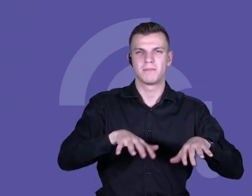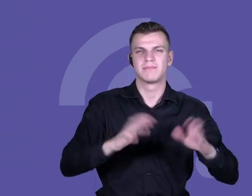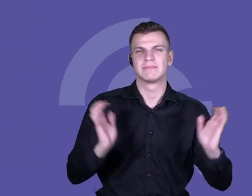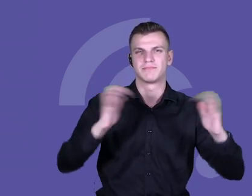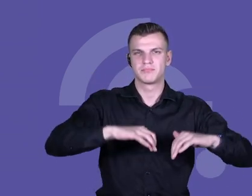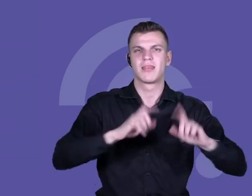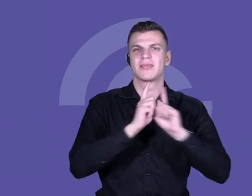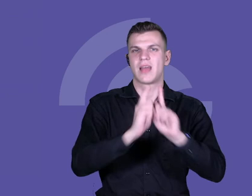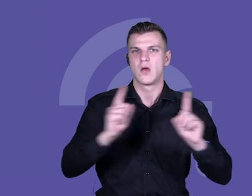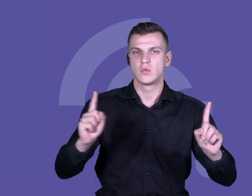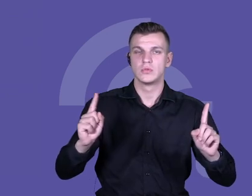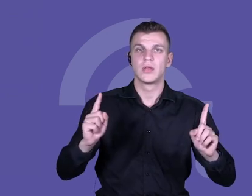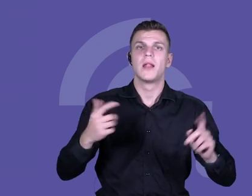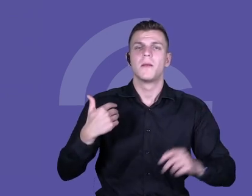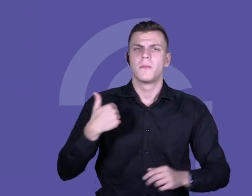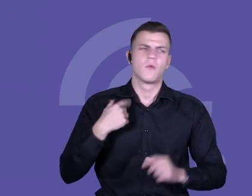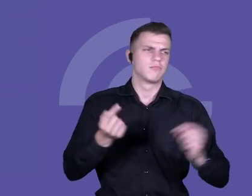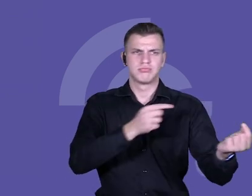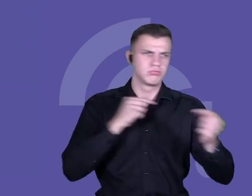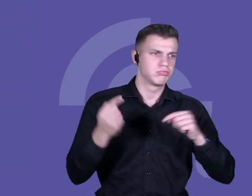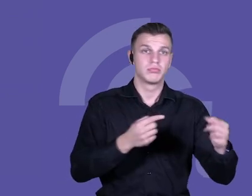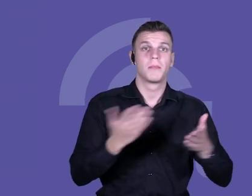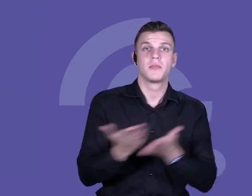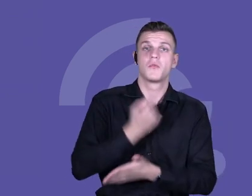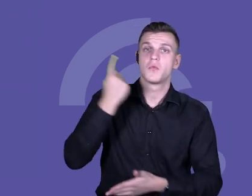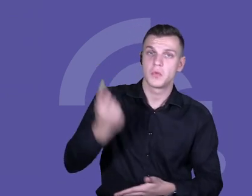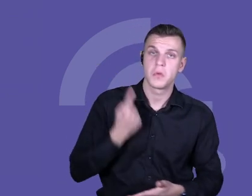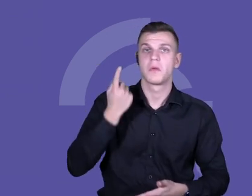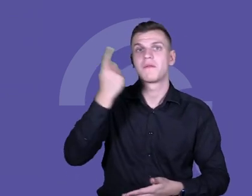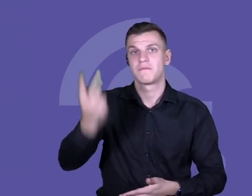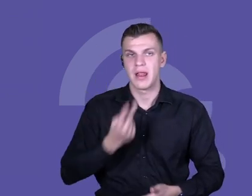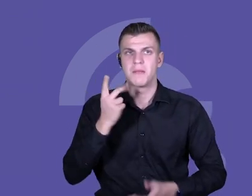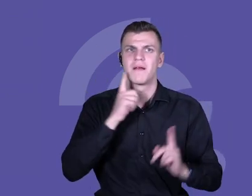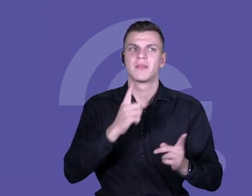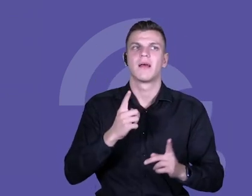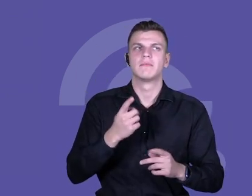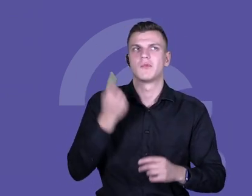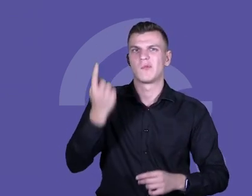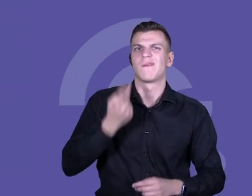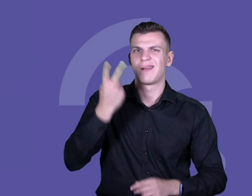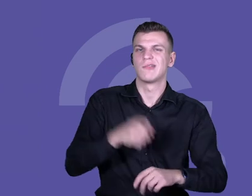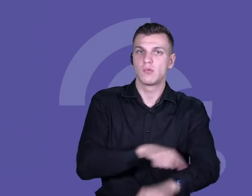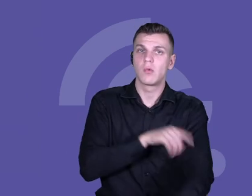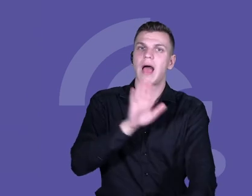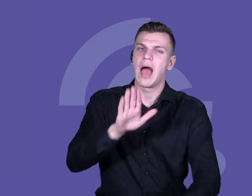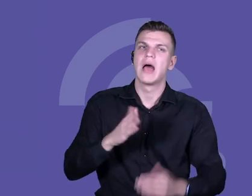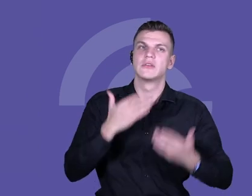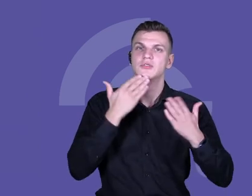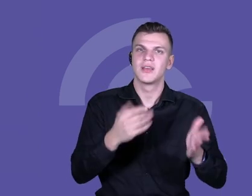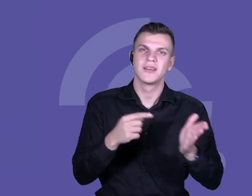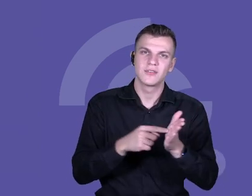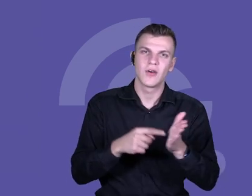po roku, dwóch latach. Trochę powolnie mi to przeszło, ale okazało się, że te relacje, czy